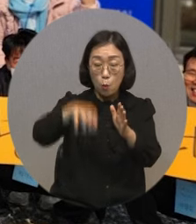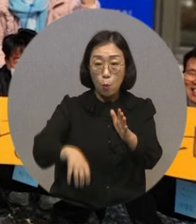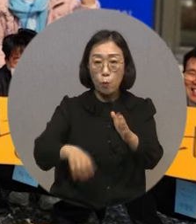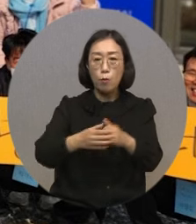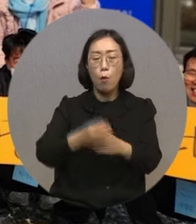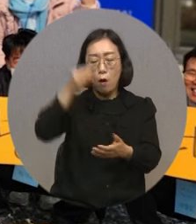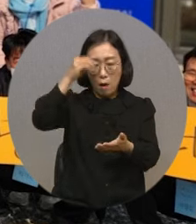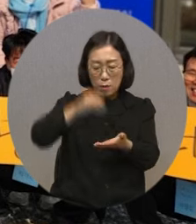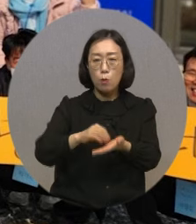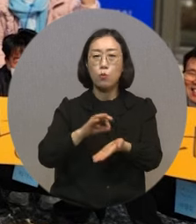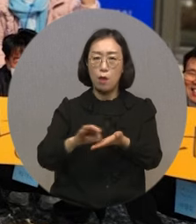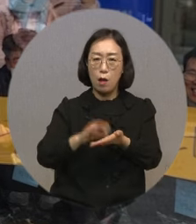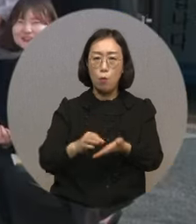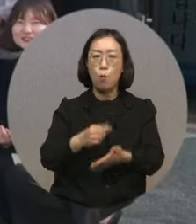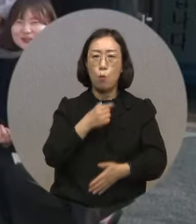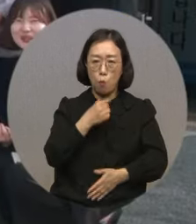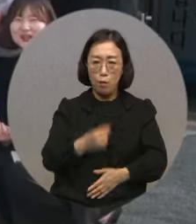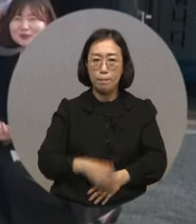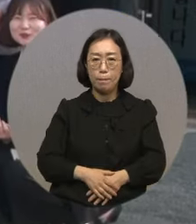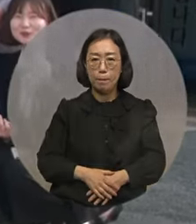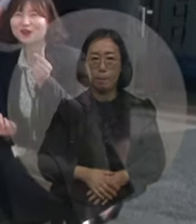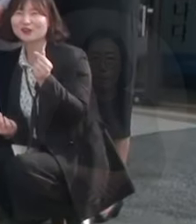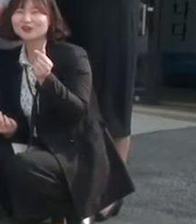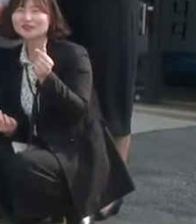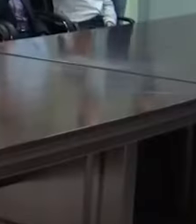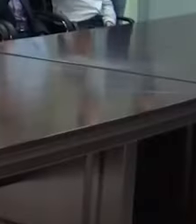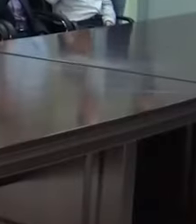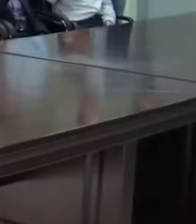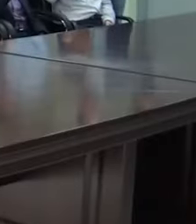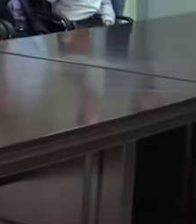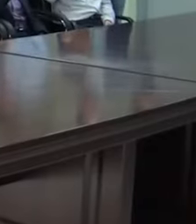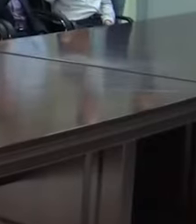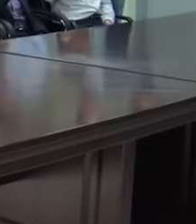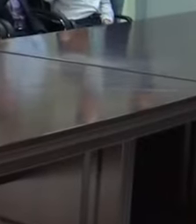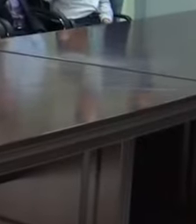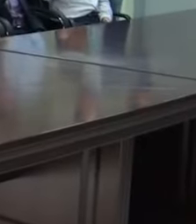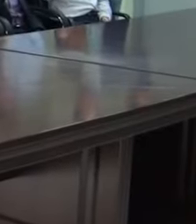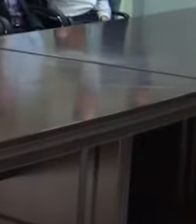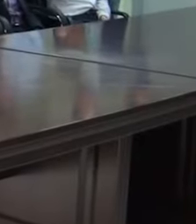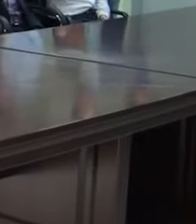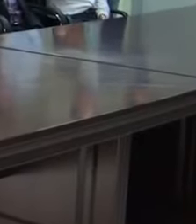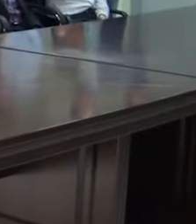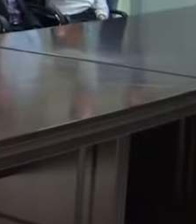품으로 되돌려지는 것입니다. 시민의 품으로! 복지TV 경기방송 정은선입니다.